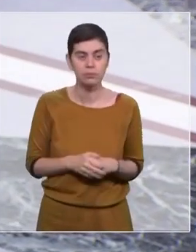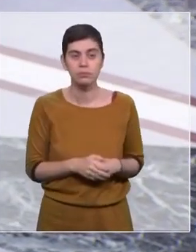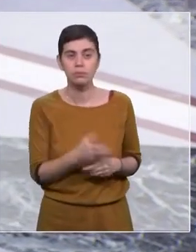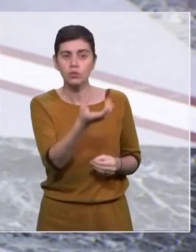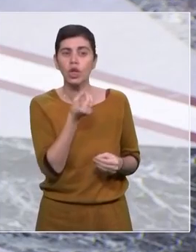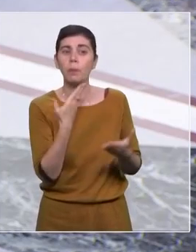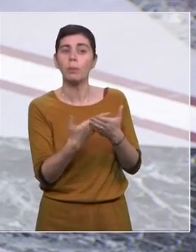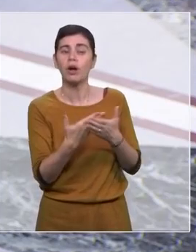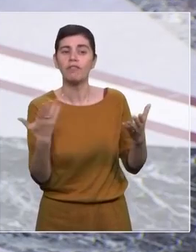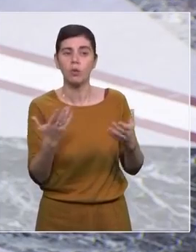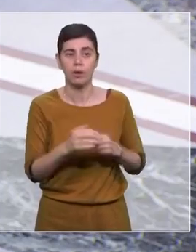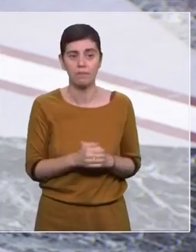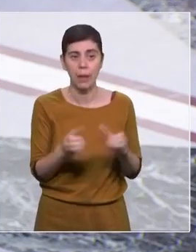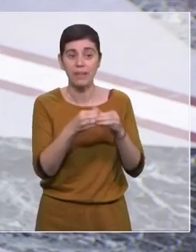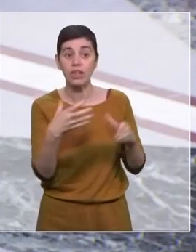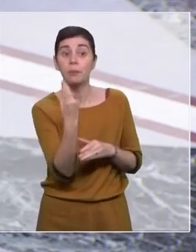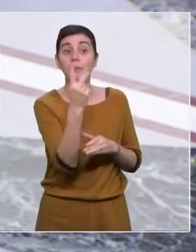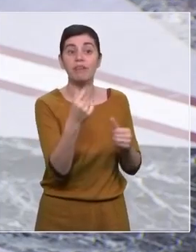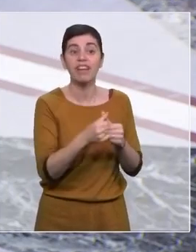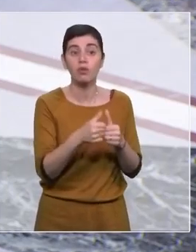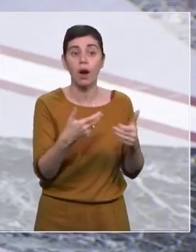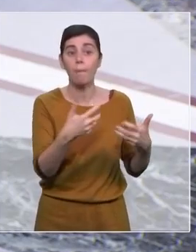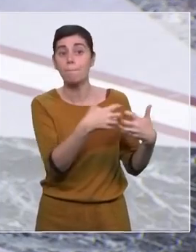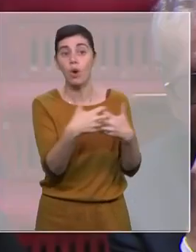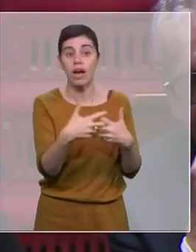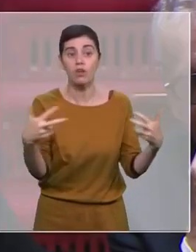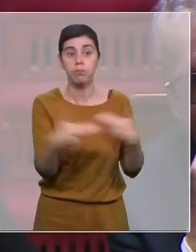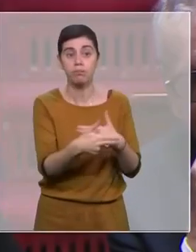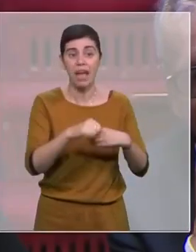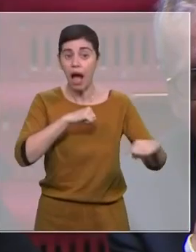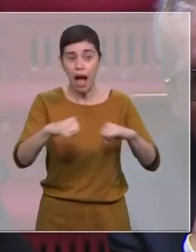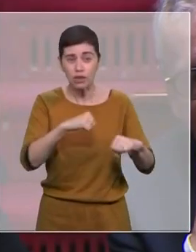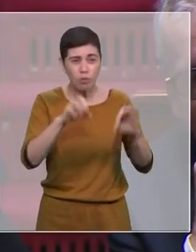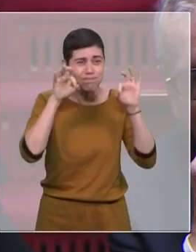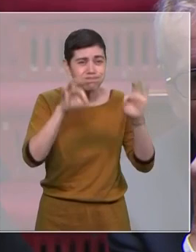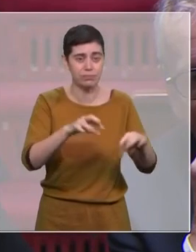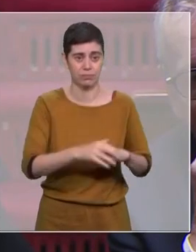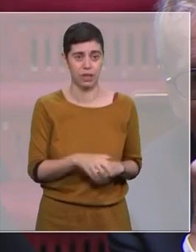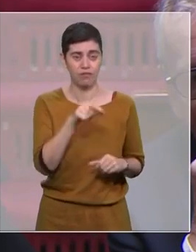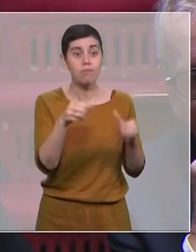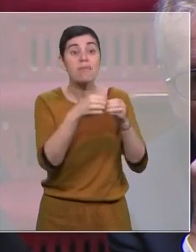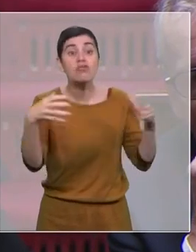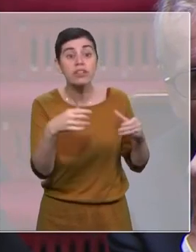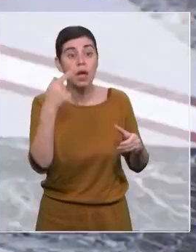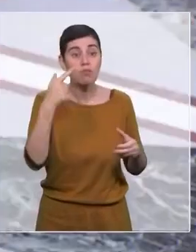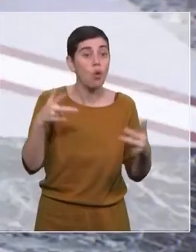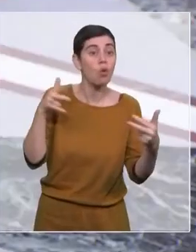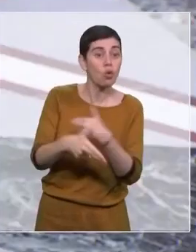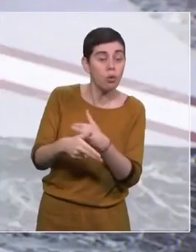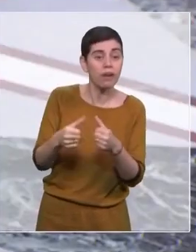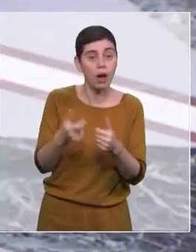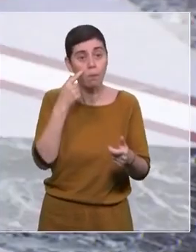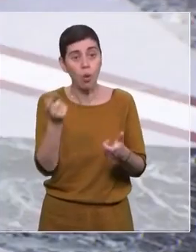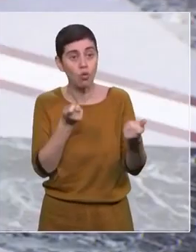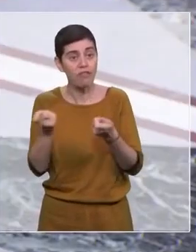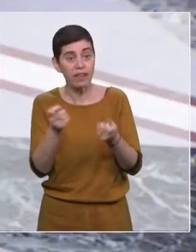chose. Vous avez une majorité de blocage, mais pas une majorité d'action. Vous avez une majorité pour empêcher, mais pas une majorité pour